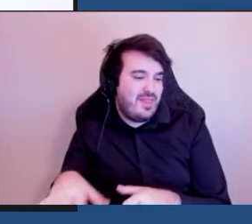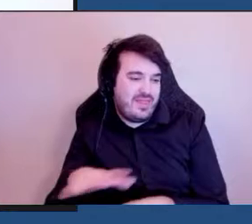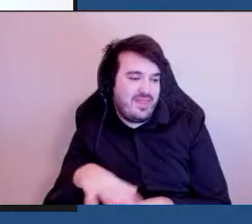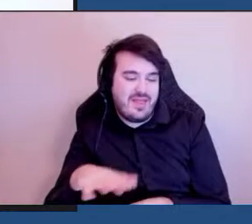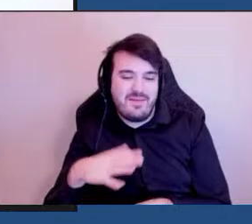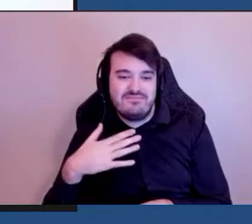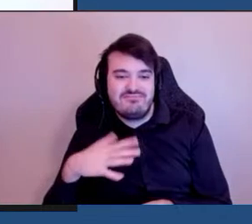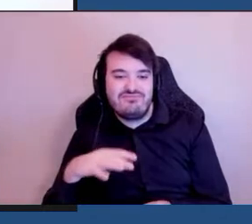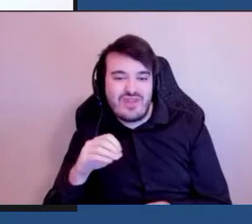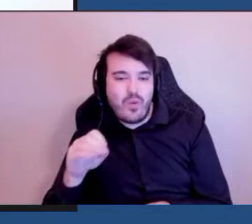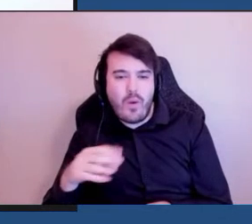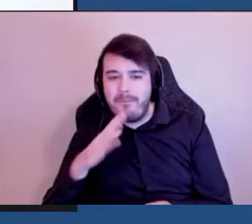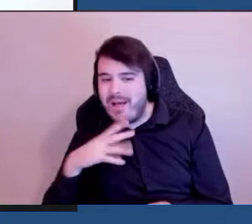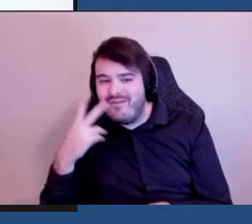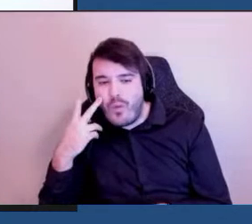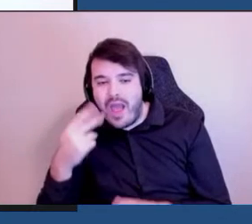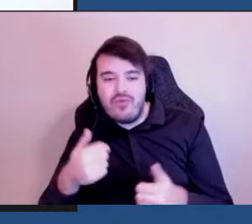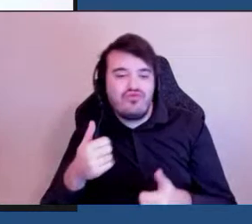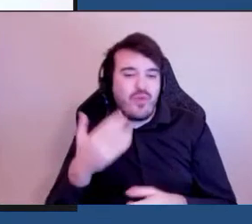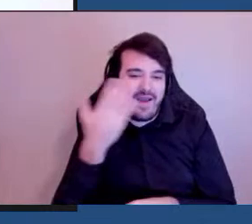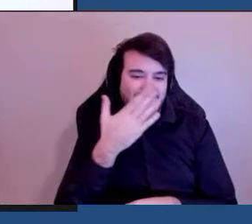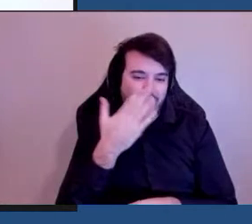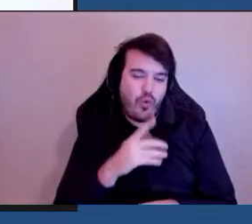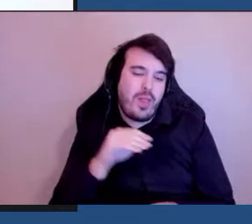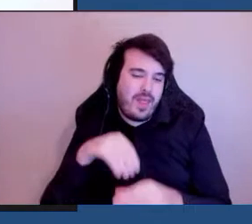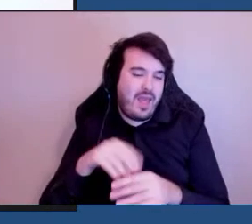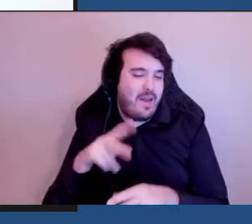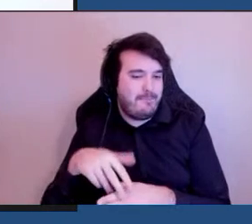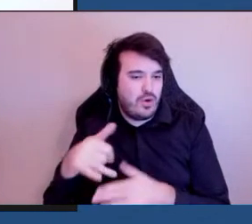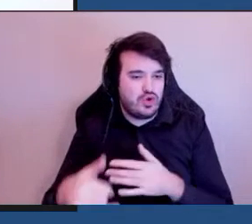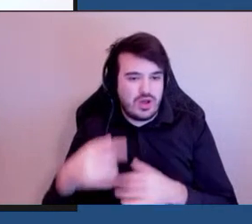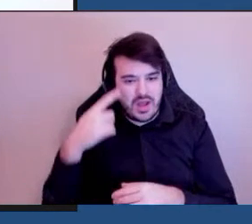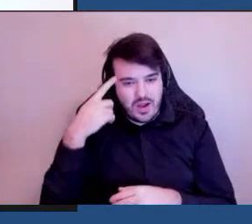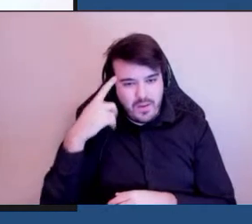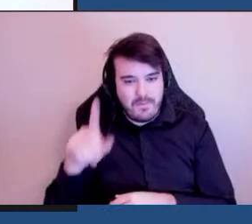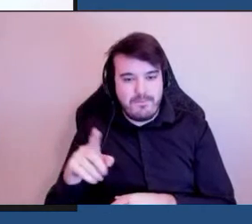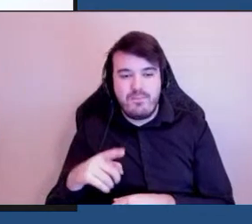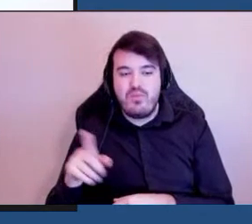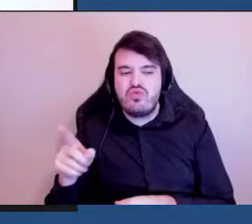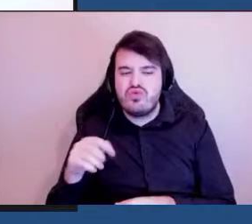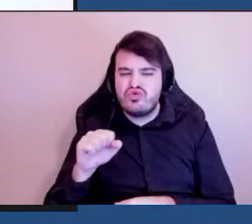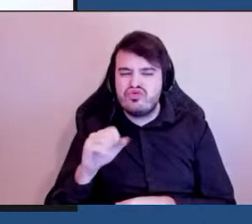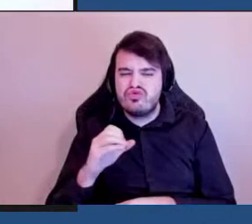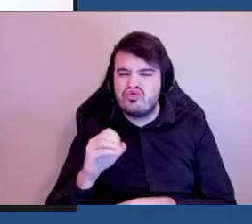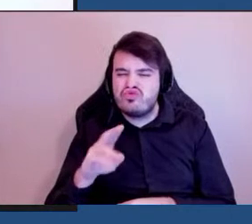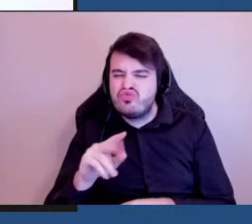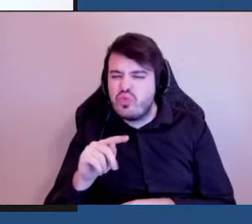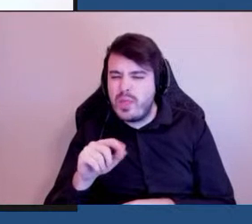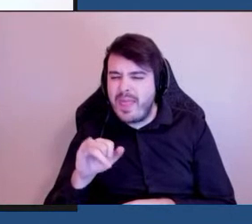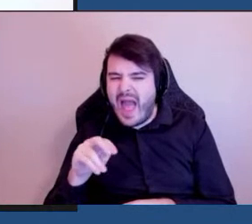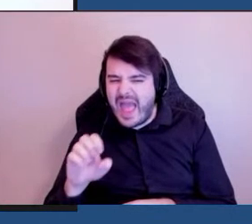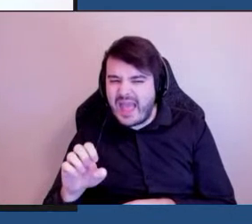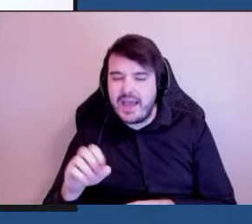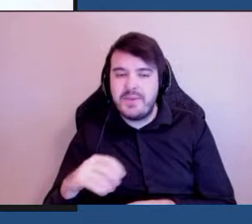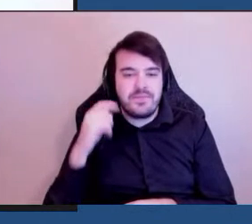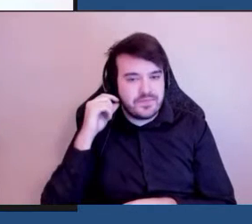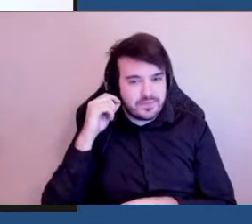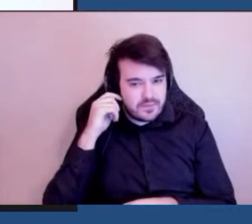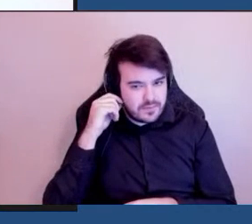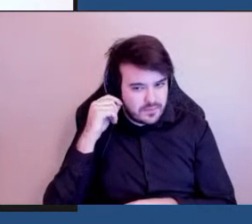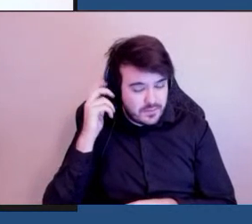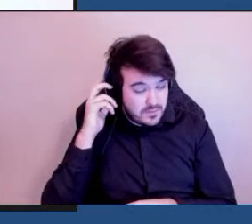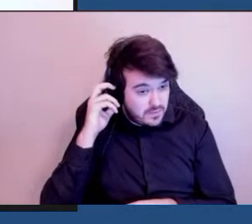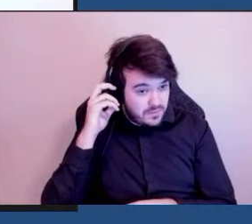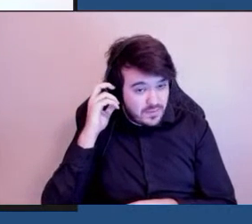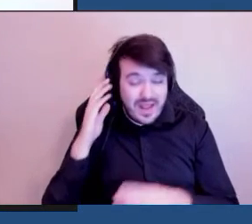malvoyants ou aveugles dans le cadre du projet pour les scooters. La ville n'est pas parfaitement accessible bien entendu mais